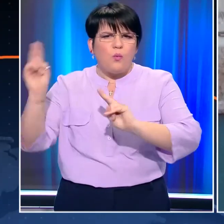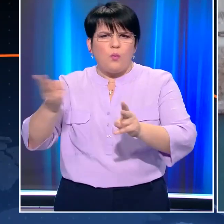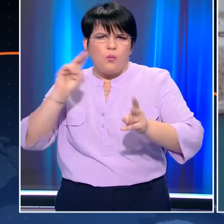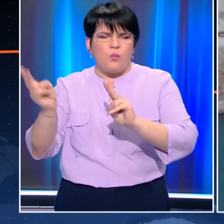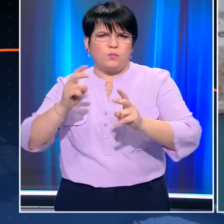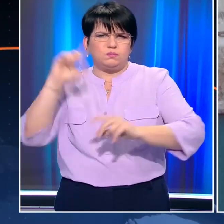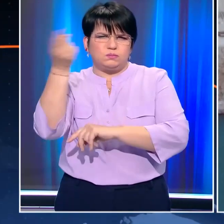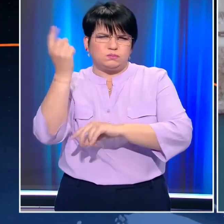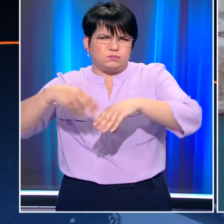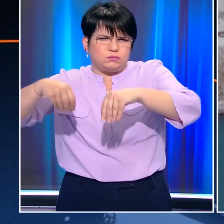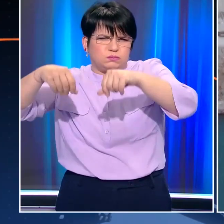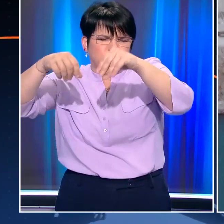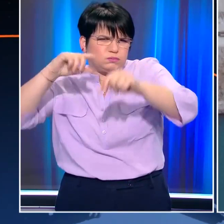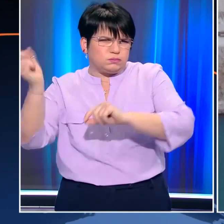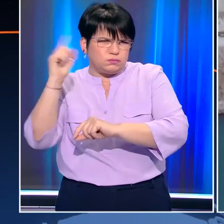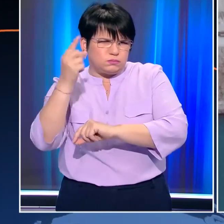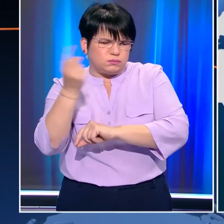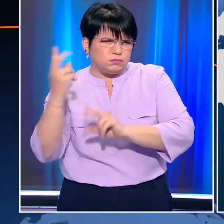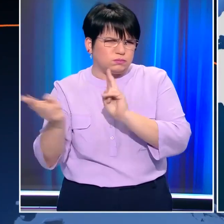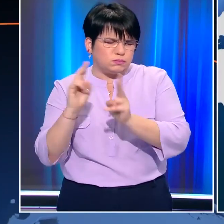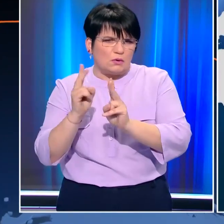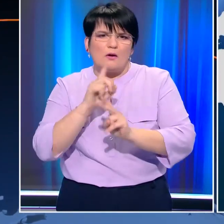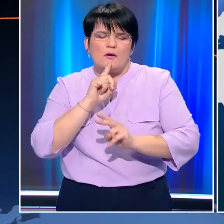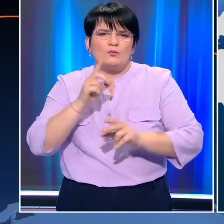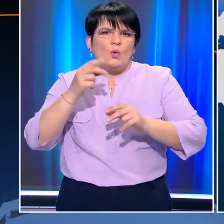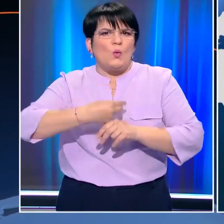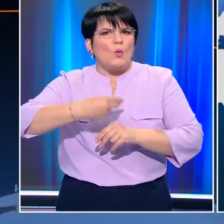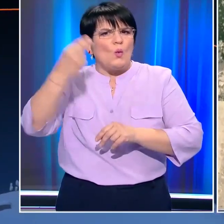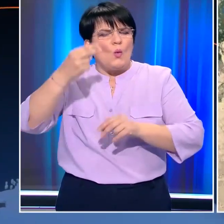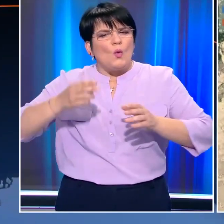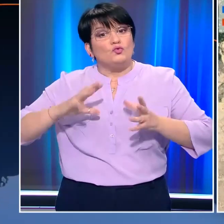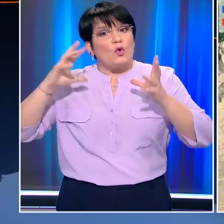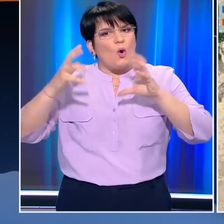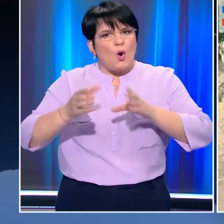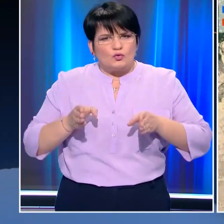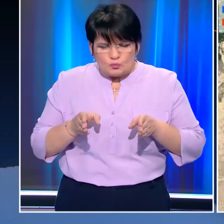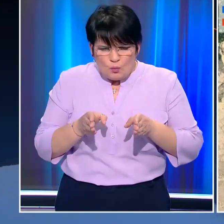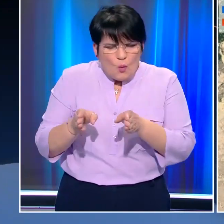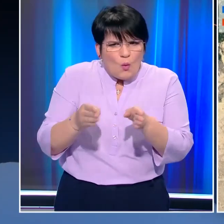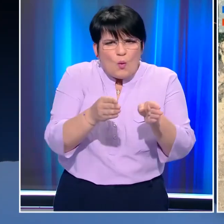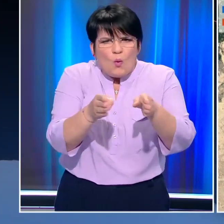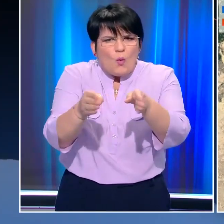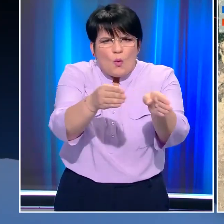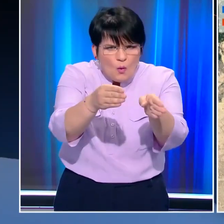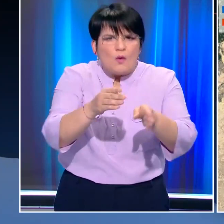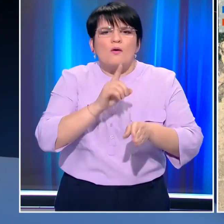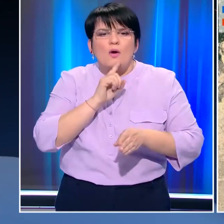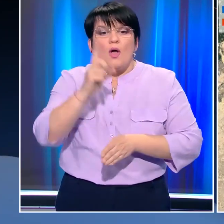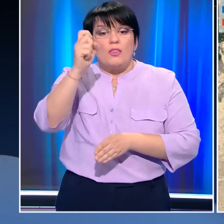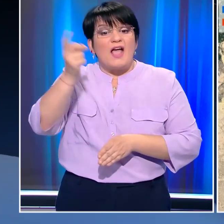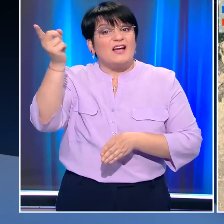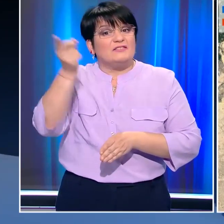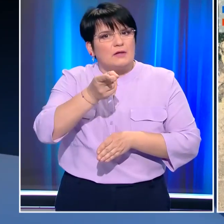αμωθίελας. Παρεμποδίζοντας τον πλούσεν από τα βασικότερα και πολυσύχναστα στον κόσμο, πλωτά περάσματα που συγκεντρώνει πάνω από το 10